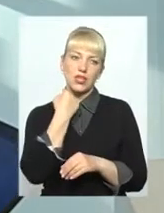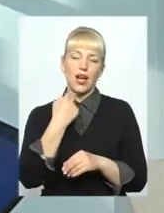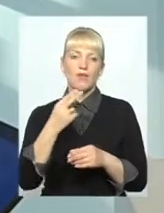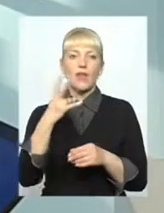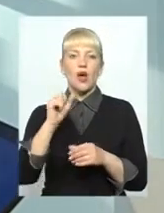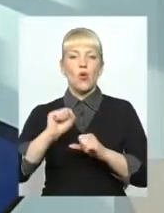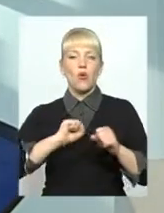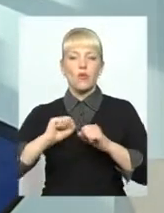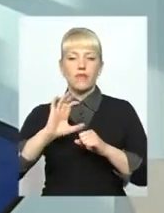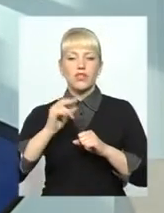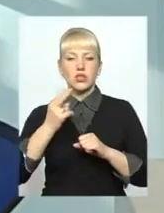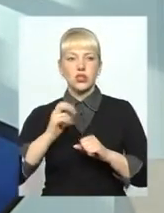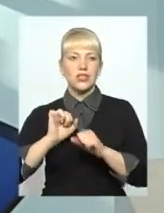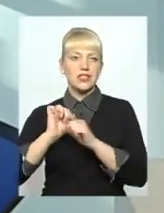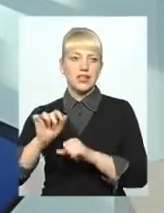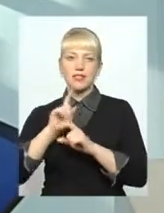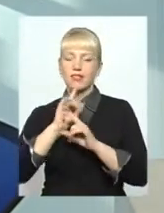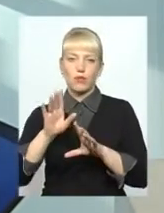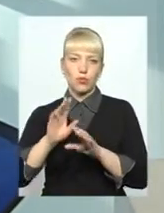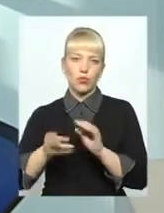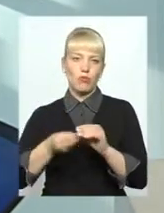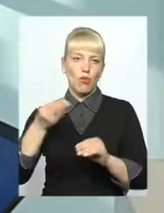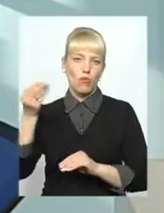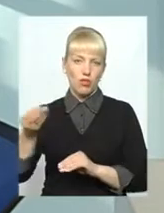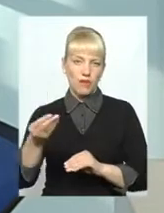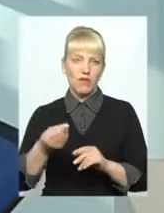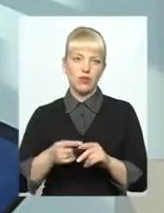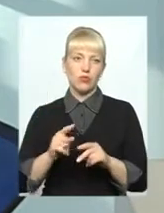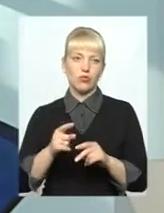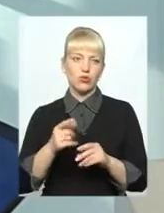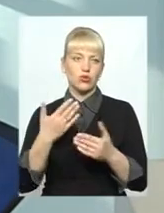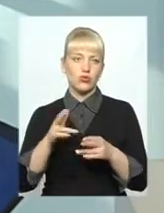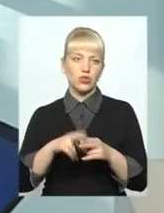управління соціального захисту просто не будемо подавати. Тому що в нього є договір.